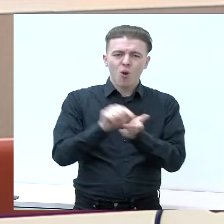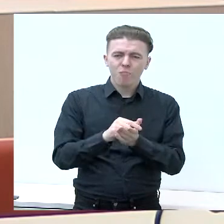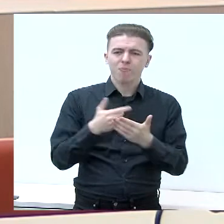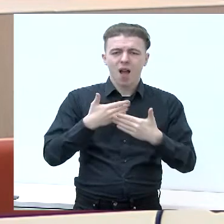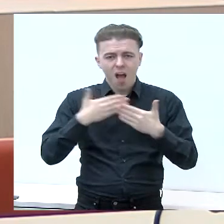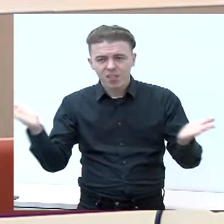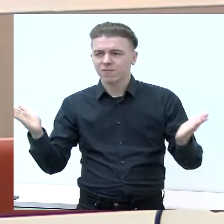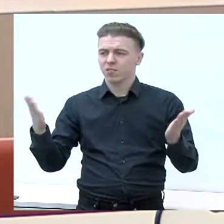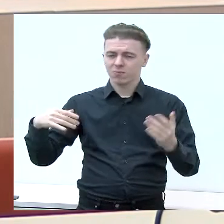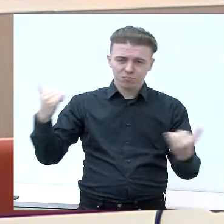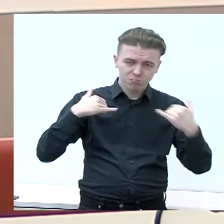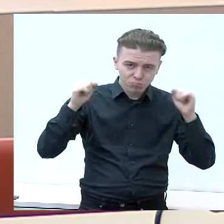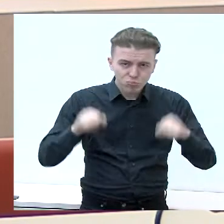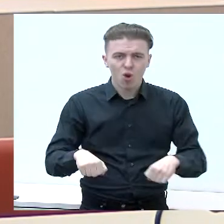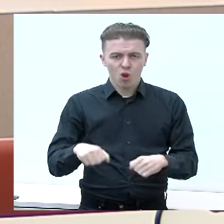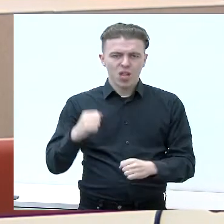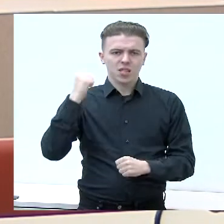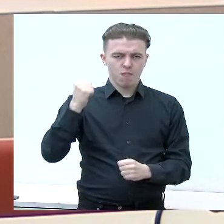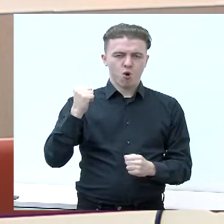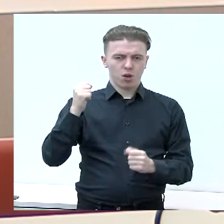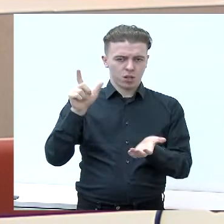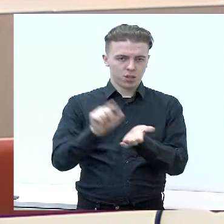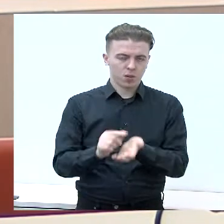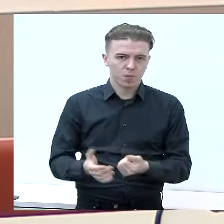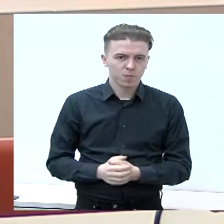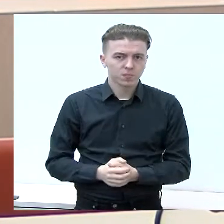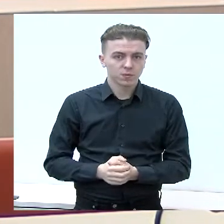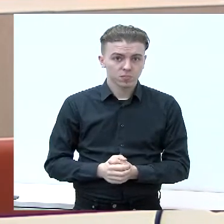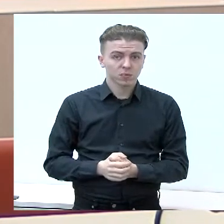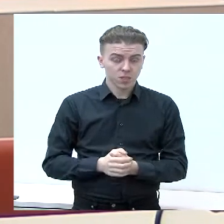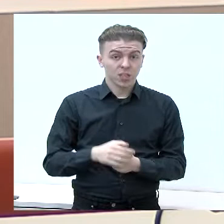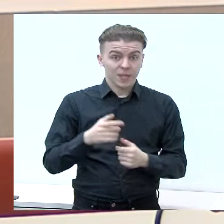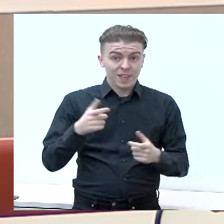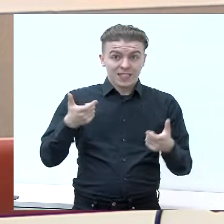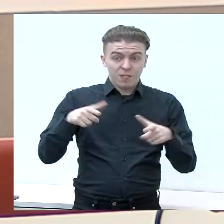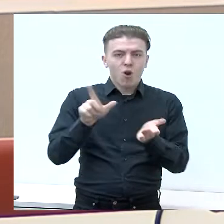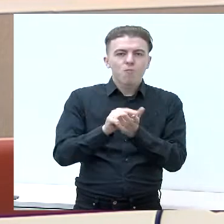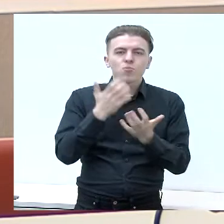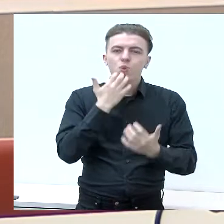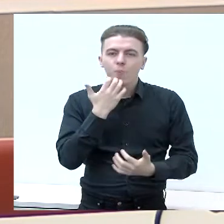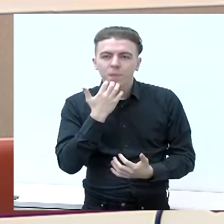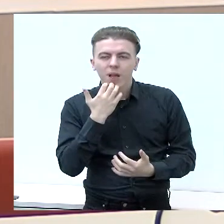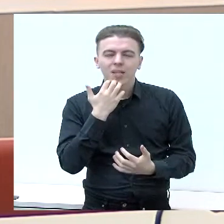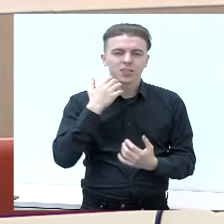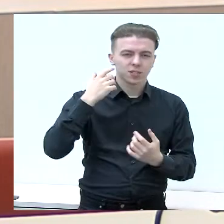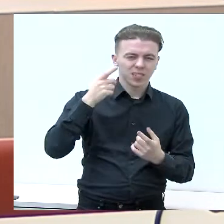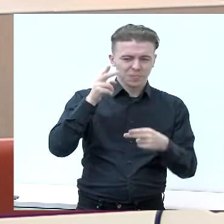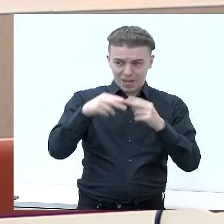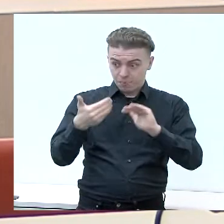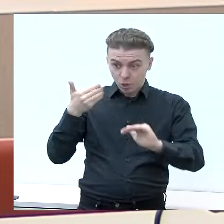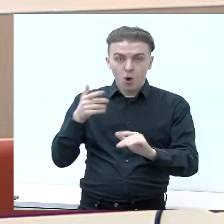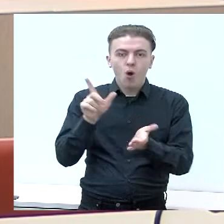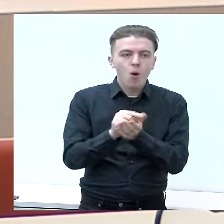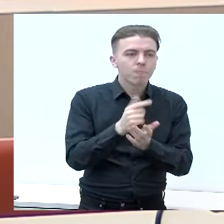demokratiška. Todėl, jūsumėti zakomybę ir prieš priimant sprendimus, visą informaciją ir klausimų